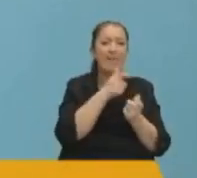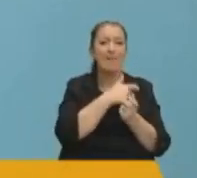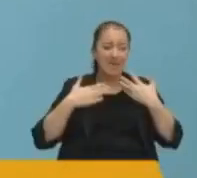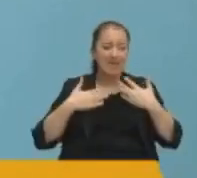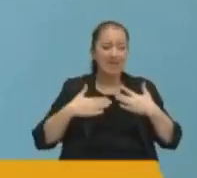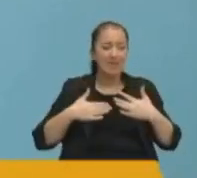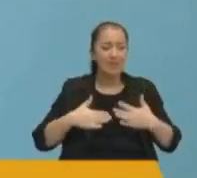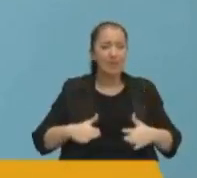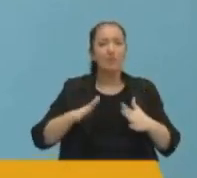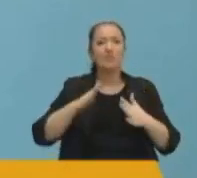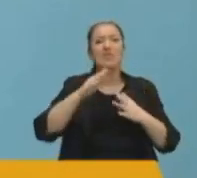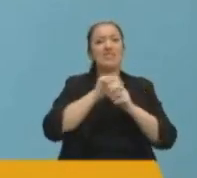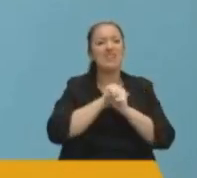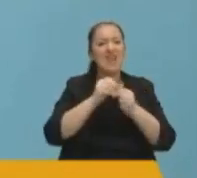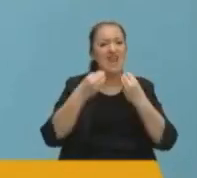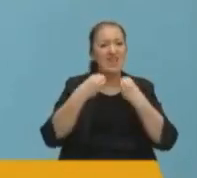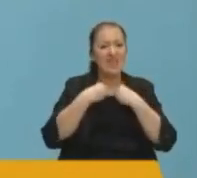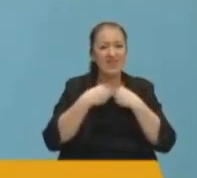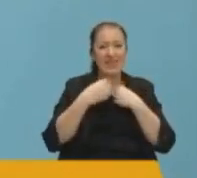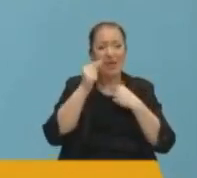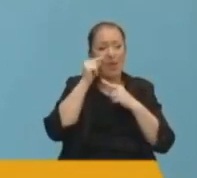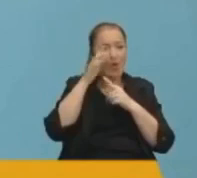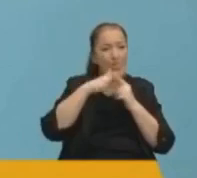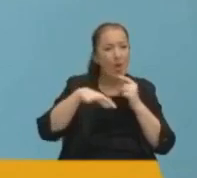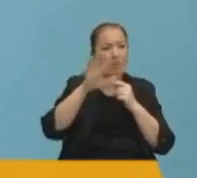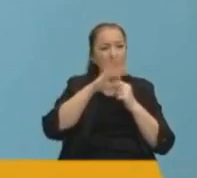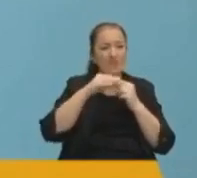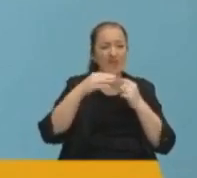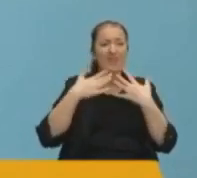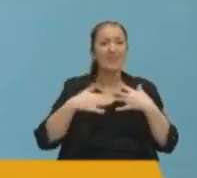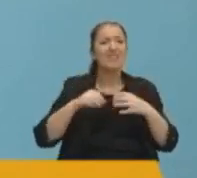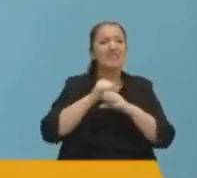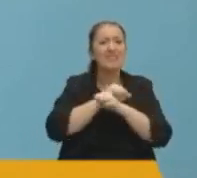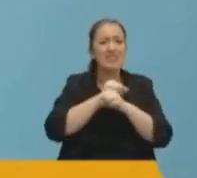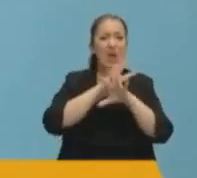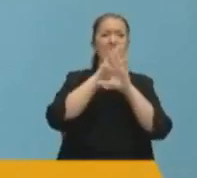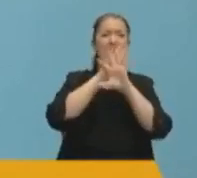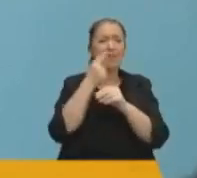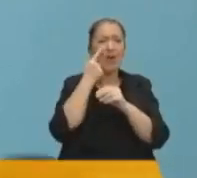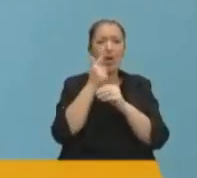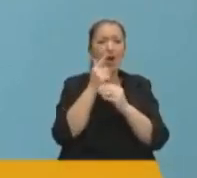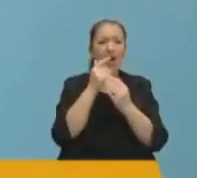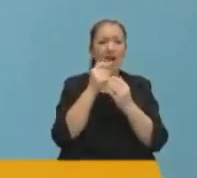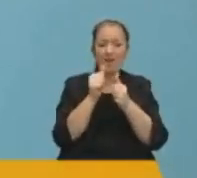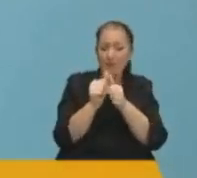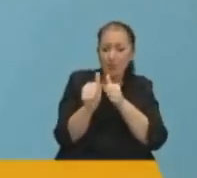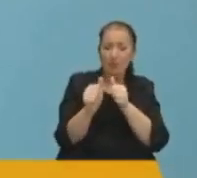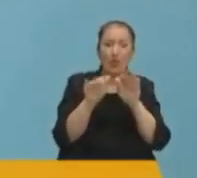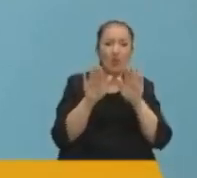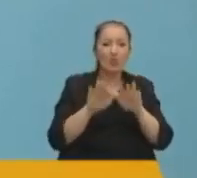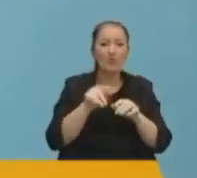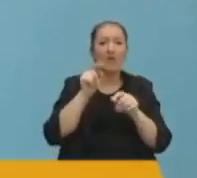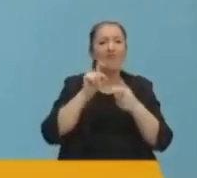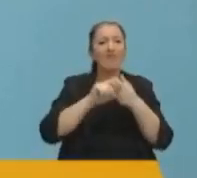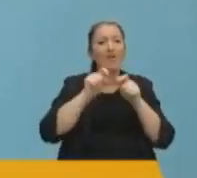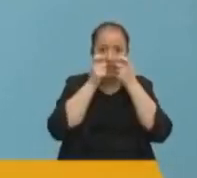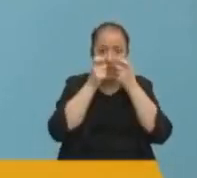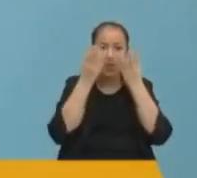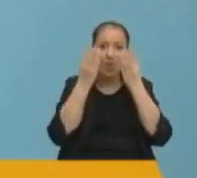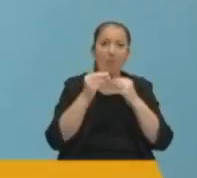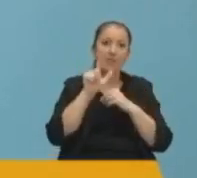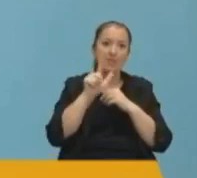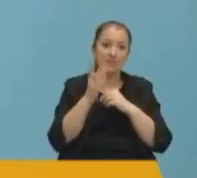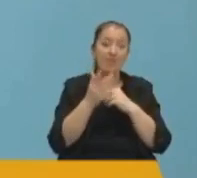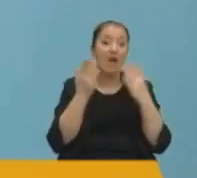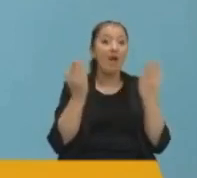zarar verecek ve toplumsal ümmün sistemini zayıflatacak her türlü aksiyona karşı mesafeli durmak ve bu konuda daha dikkatli olmak zorundayız.